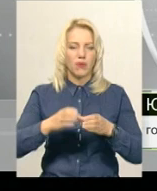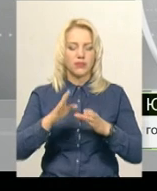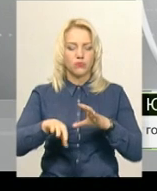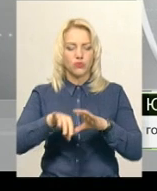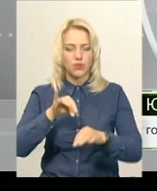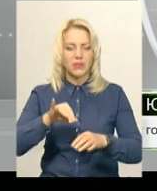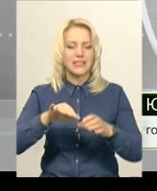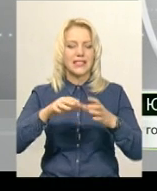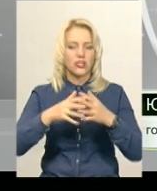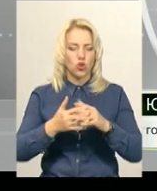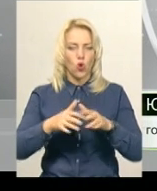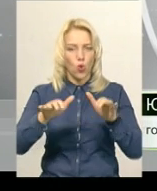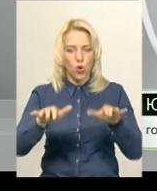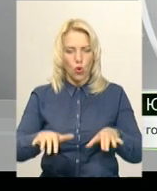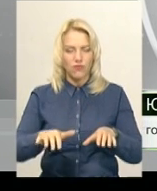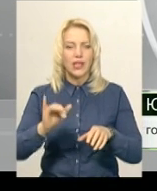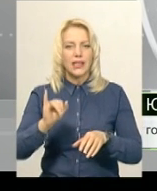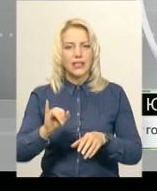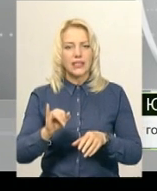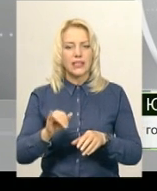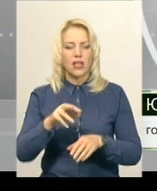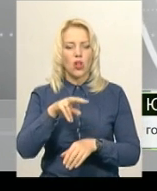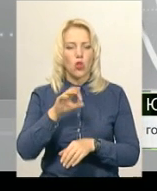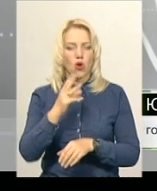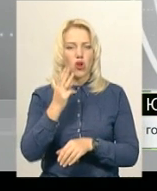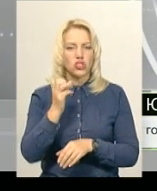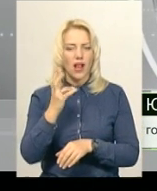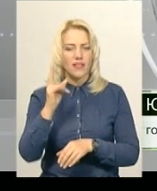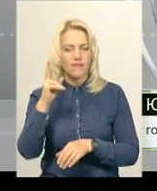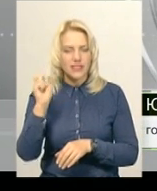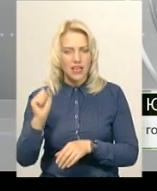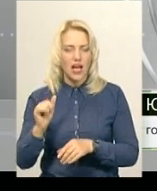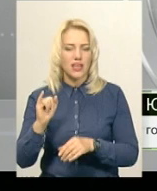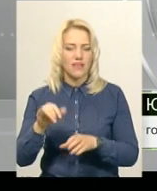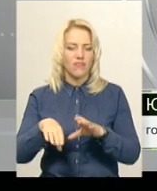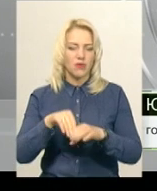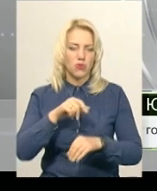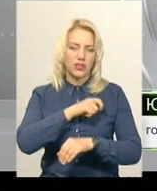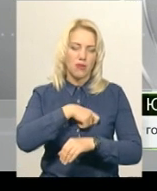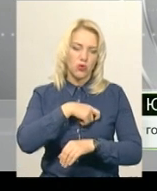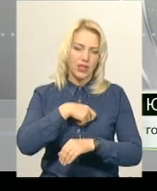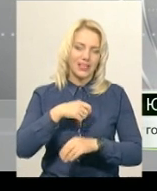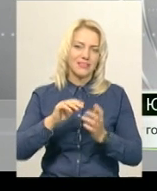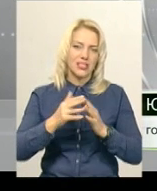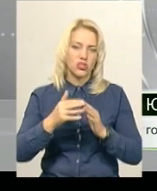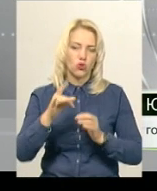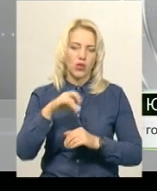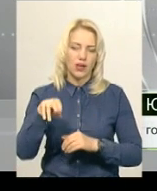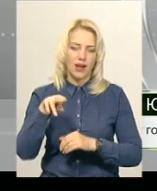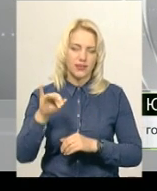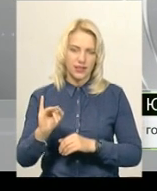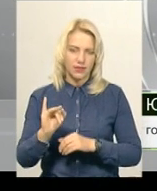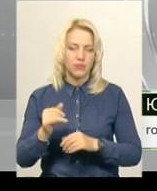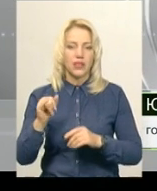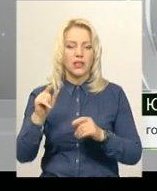вибори сільського голови,'єднані територіальної громади у Лошанівської. і вибори депутатів сільської ради об'єднані теріальної